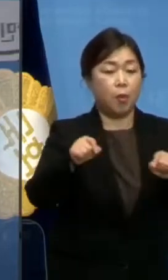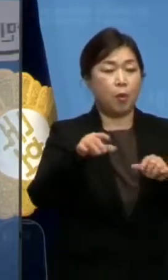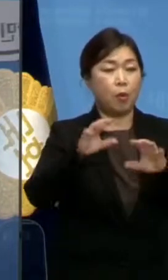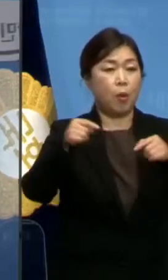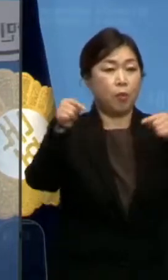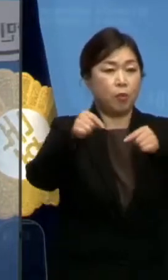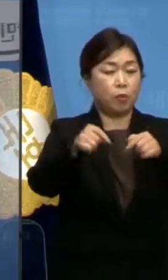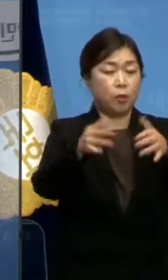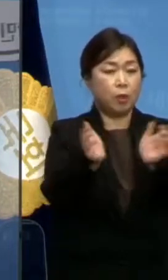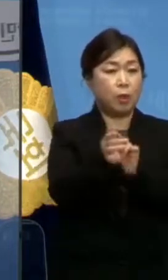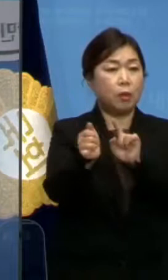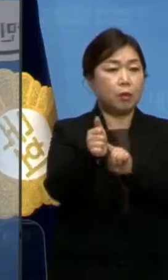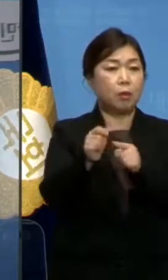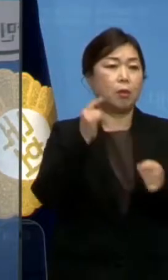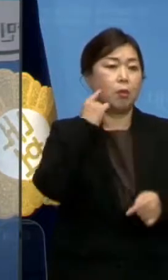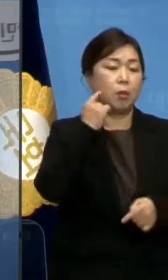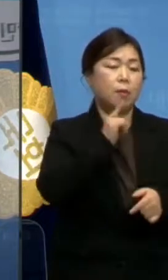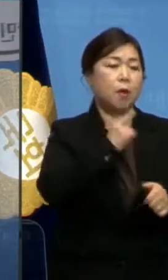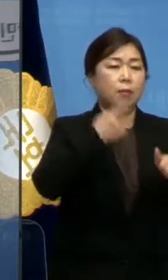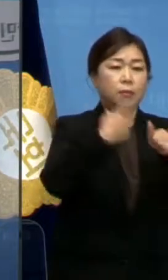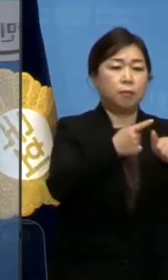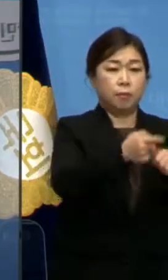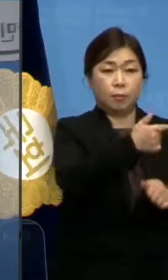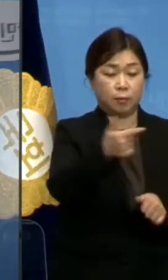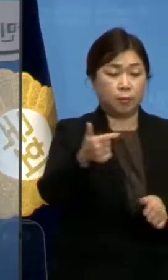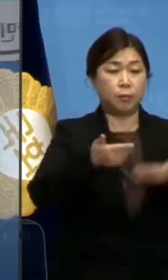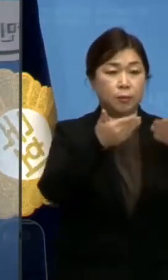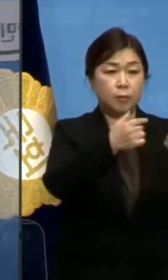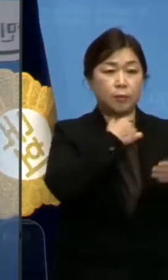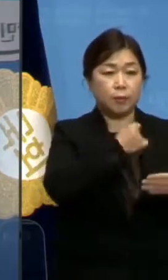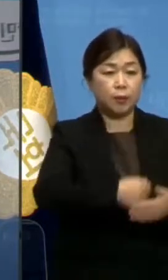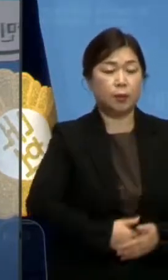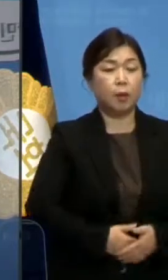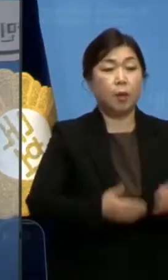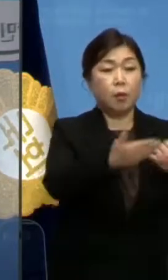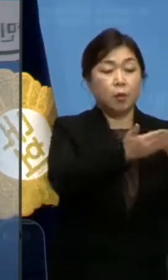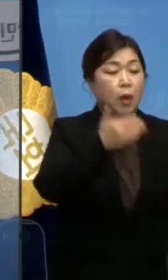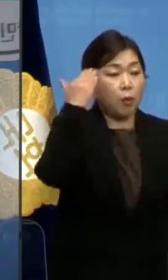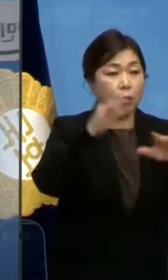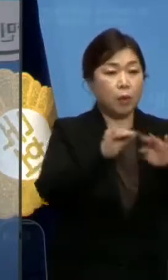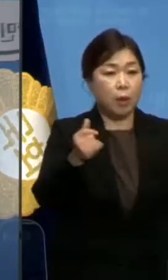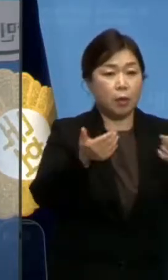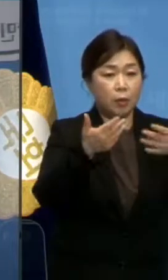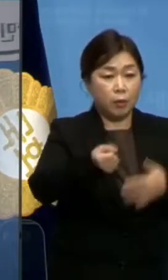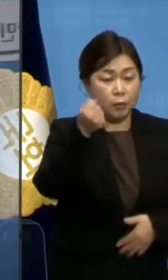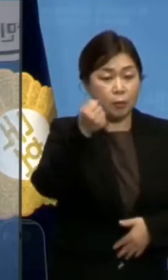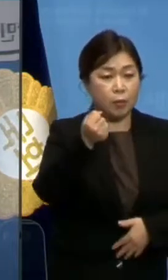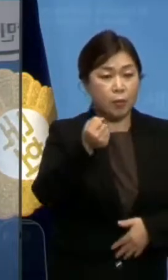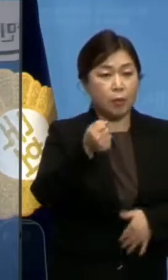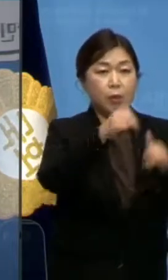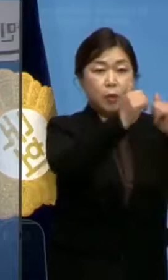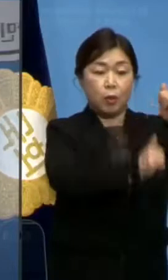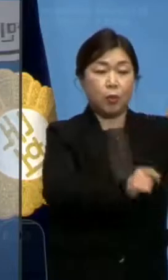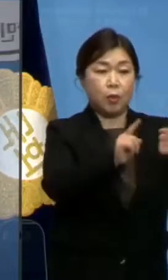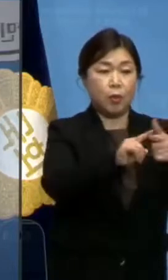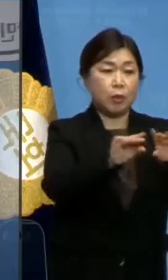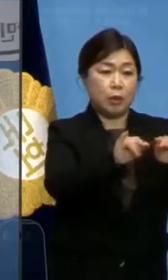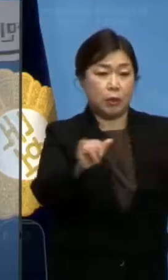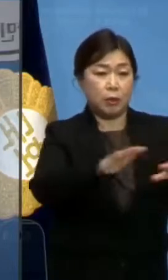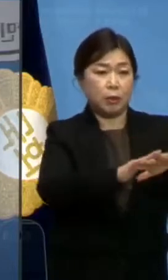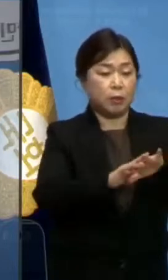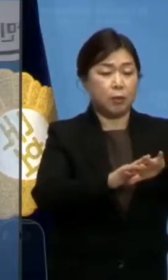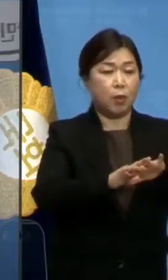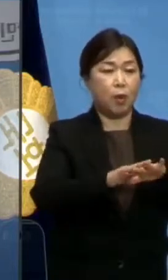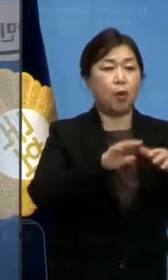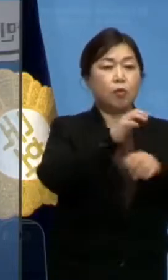거짓 주장을 강력히 규탄합니다. 독도가 대한민국 영토라는 점은 역사적, 지리적,